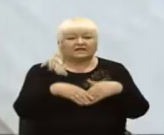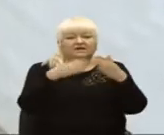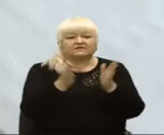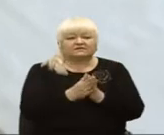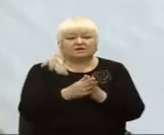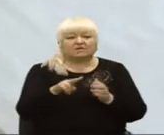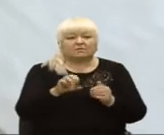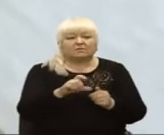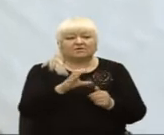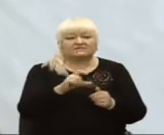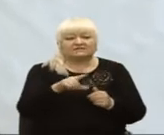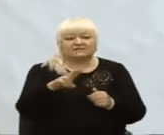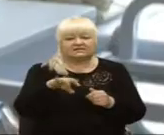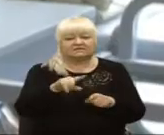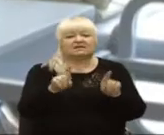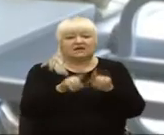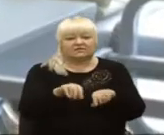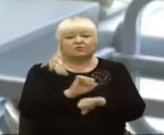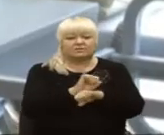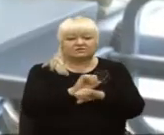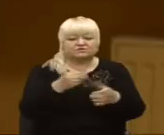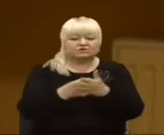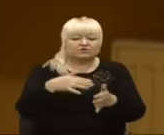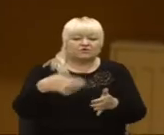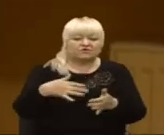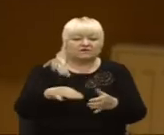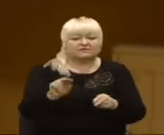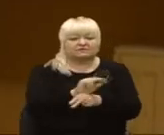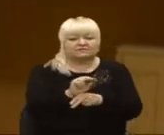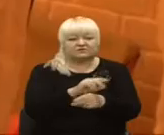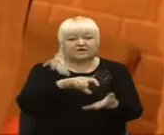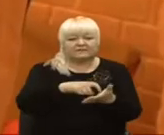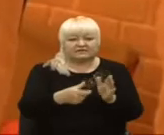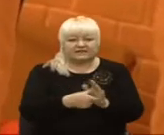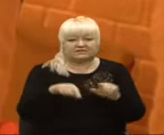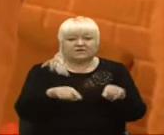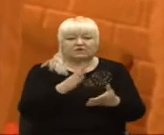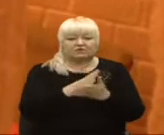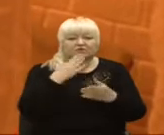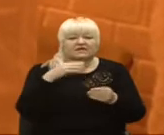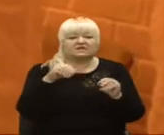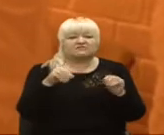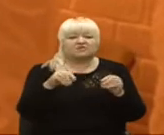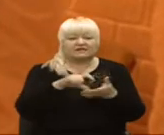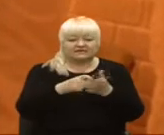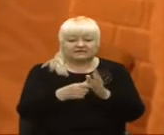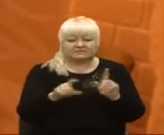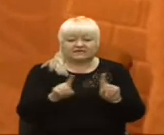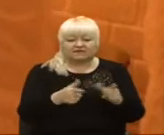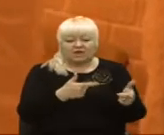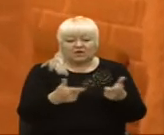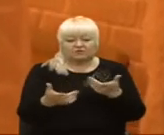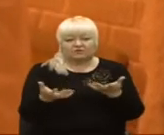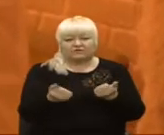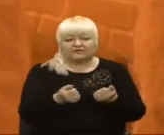Східниці. Також простують і дороговартісні процедурні кабінети. Одна ще є соляна кімната, яка готова також до прийому